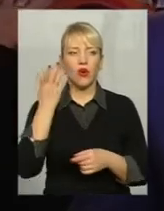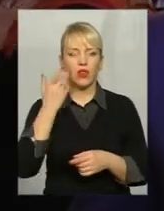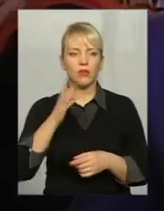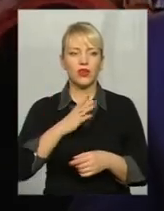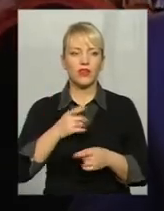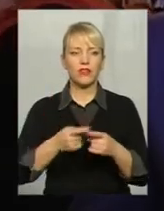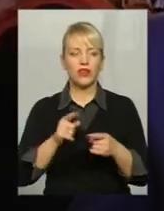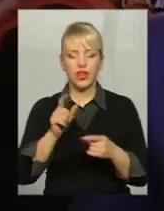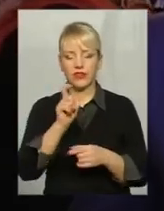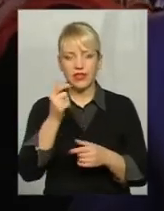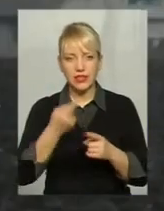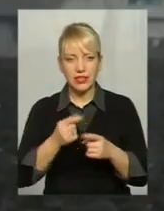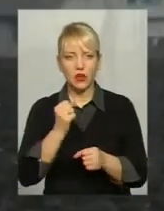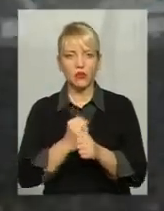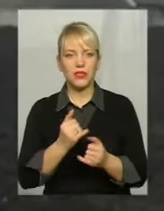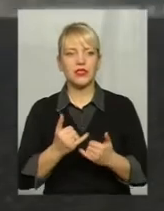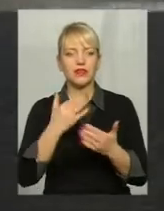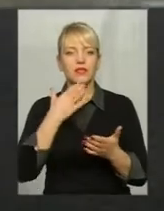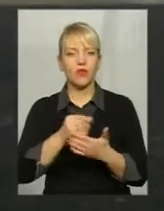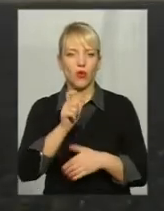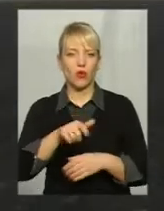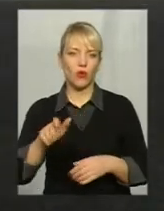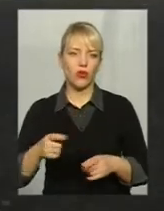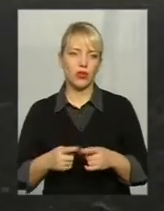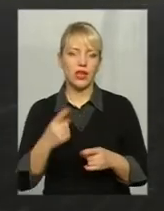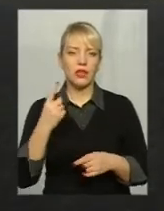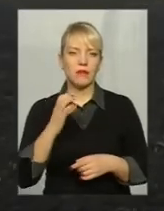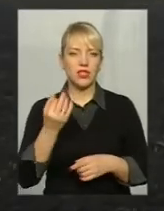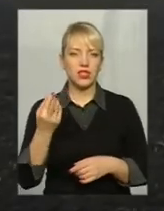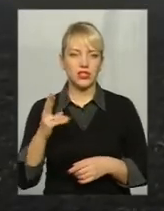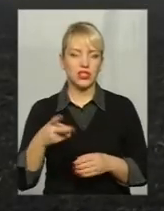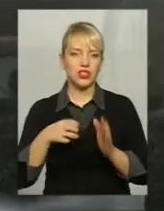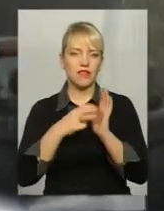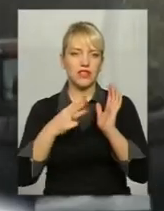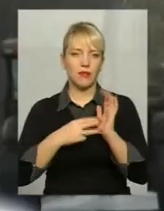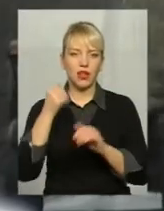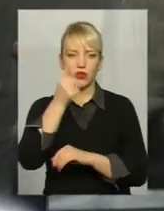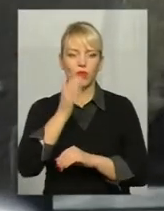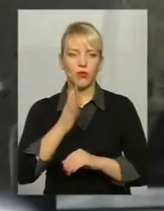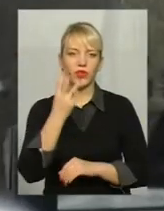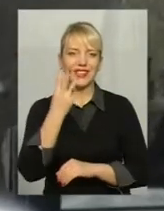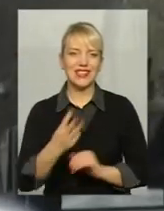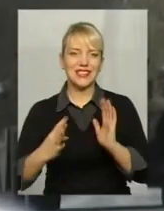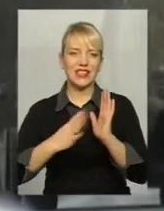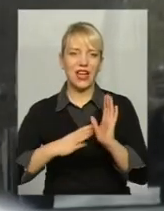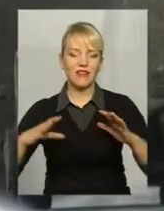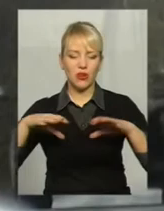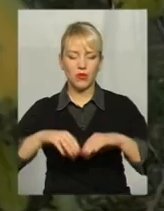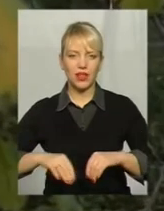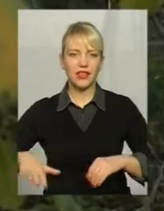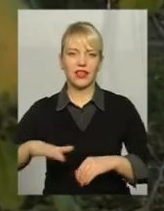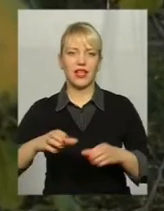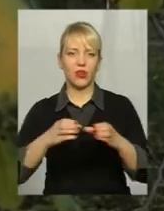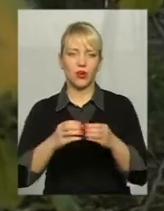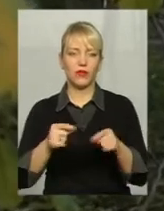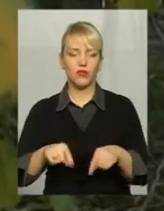роблять для своїх людей і своїх виборців На 1 січня 2018 року в області буде вже 39 тергромад У цьому місяці дві